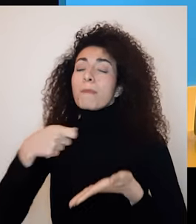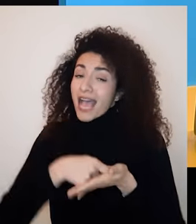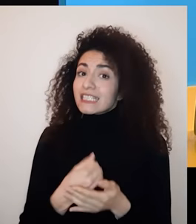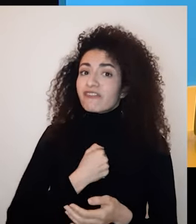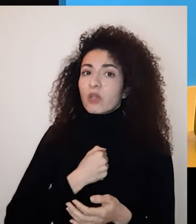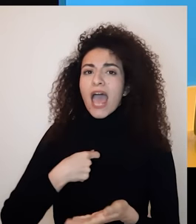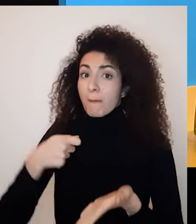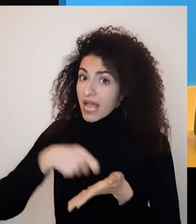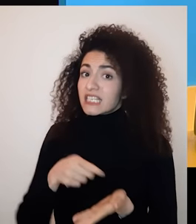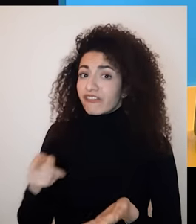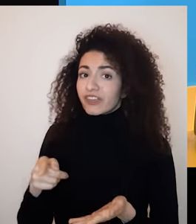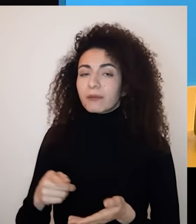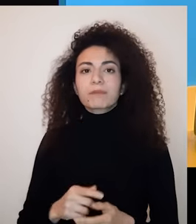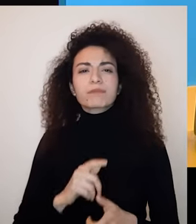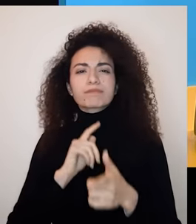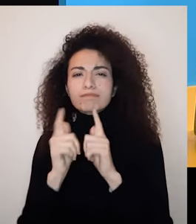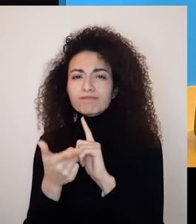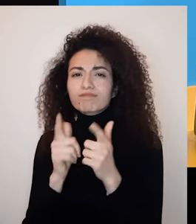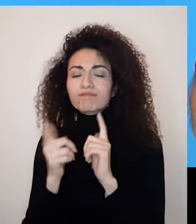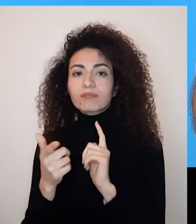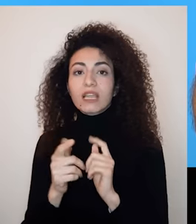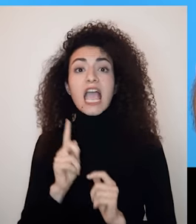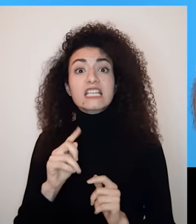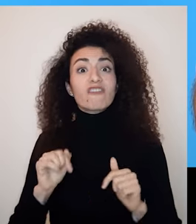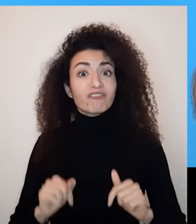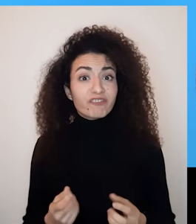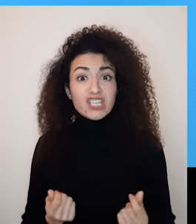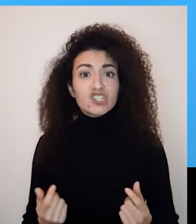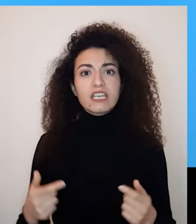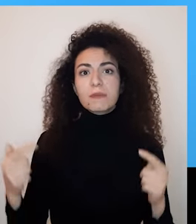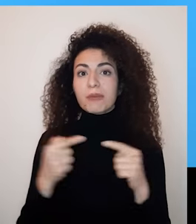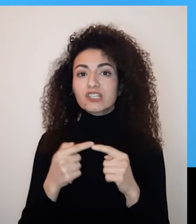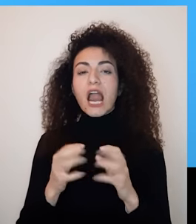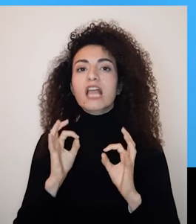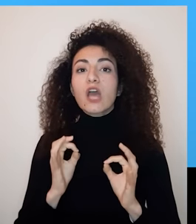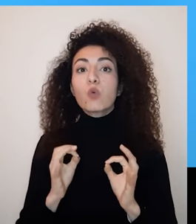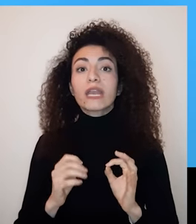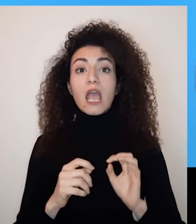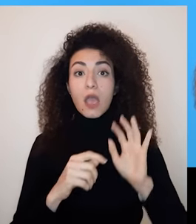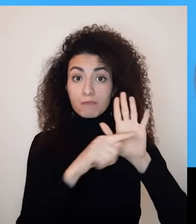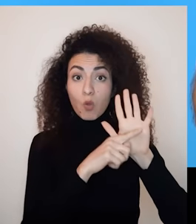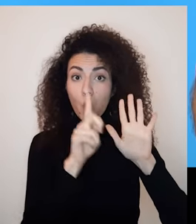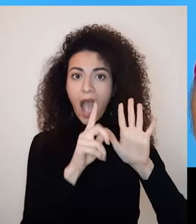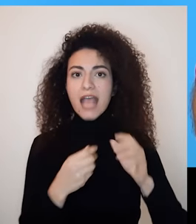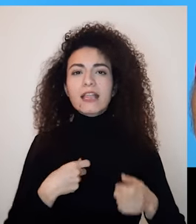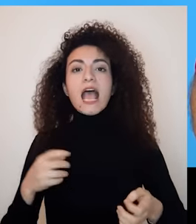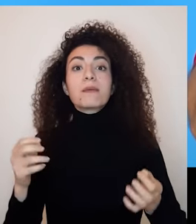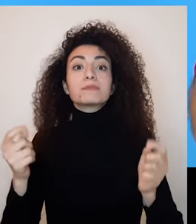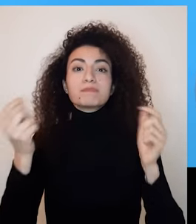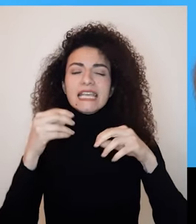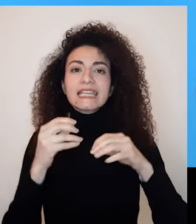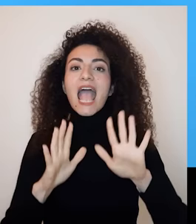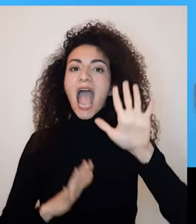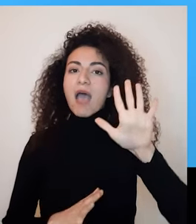لذلك لابد من الإخذ في عالي اعتبار مشاعر آخر والتقبل بأنه قادر يأثر فيك كما أنه أنت كمان فيك تأثر فيه